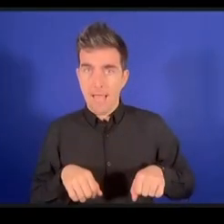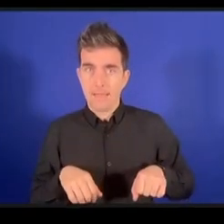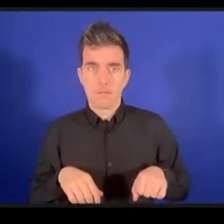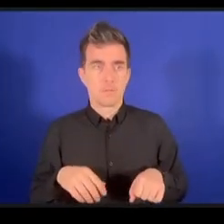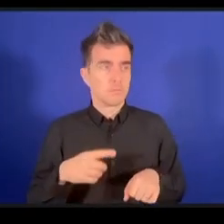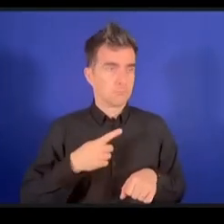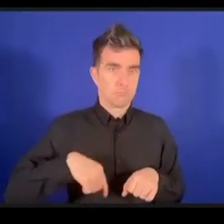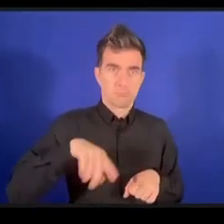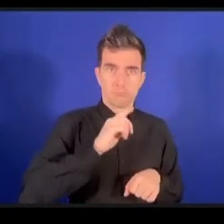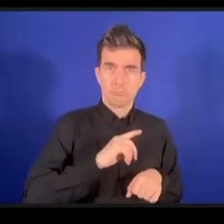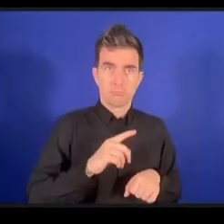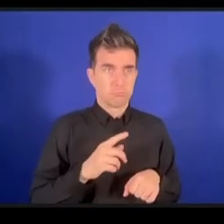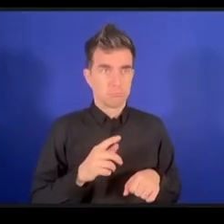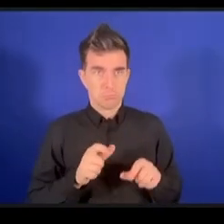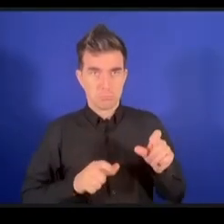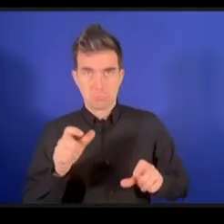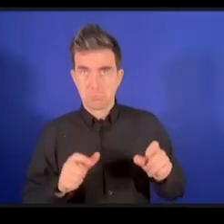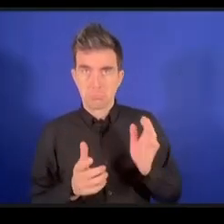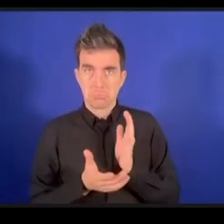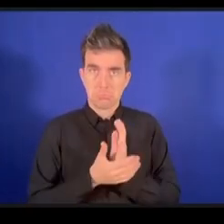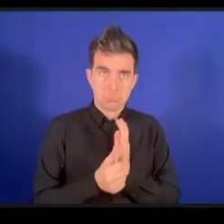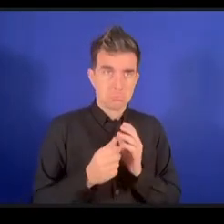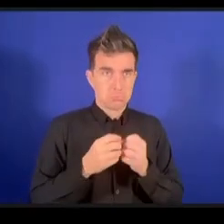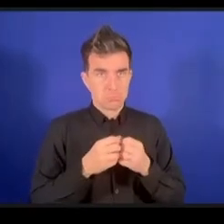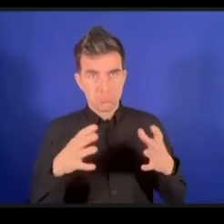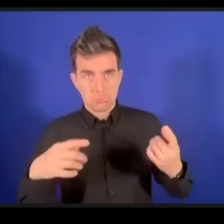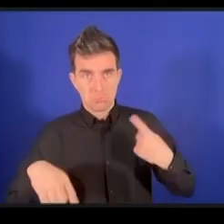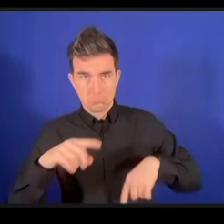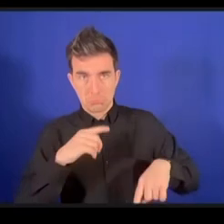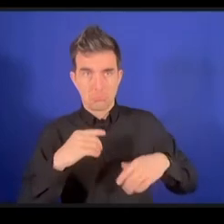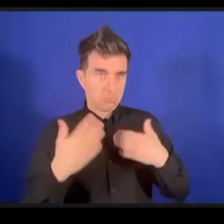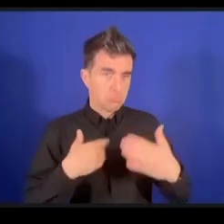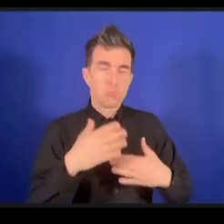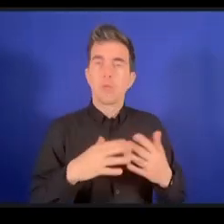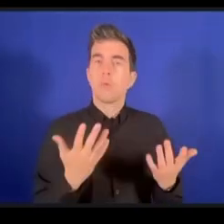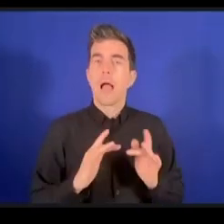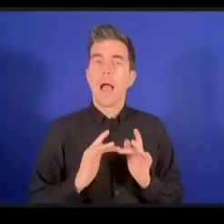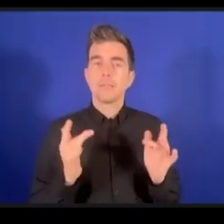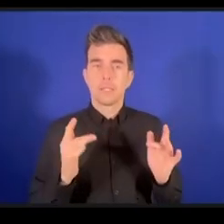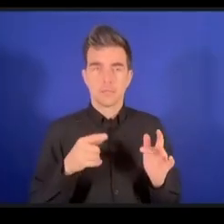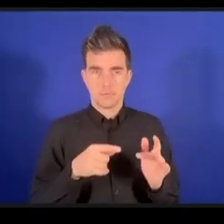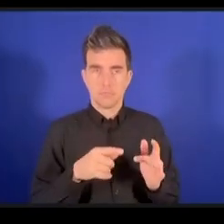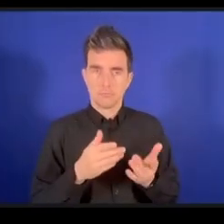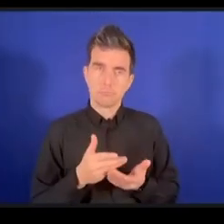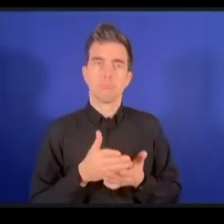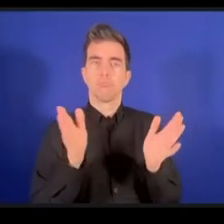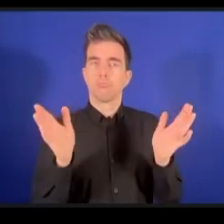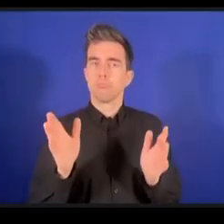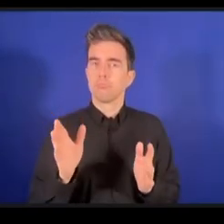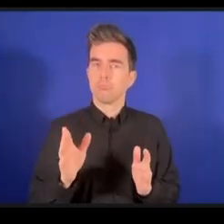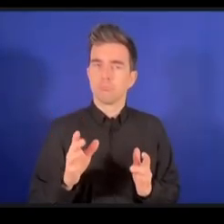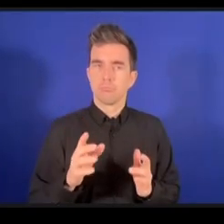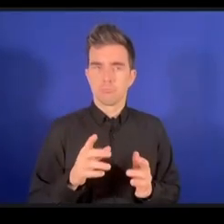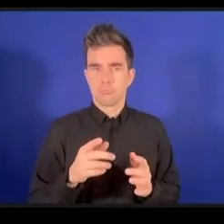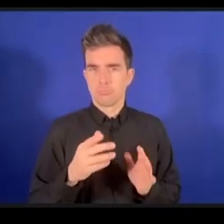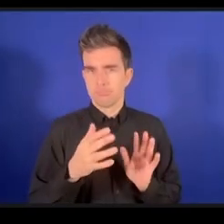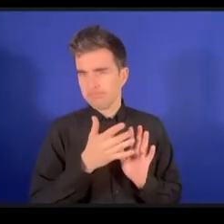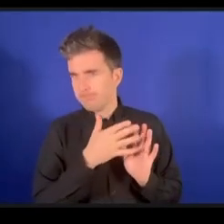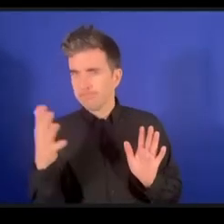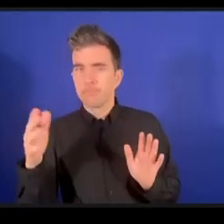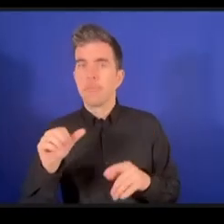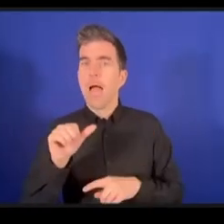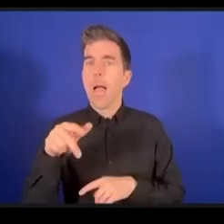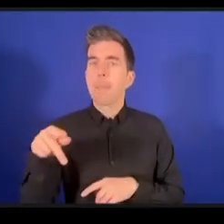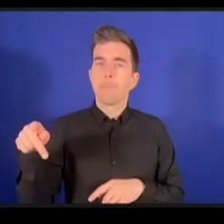واجهات يمكن للذوي الإعاقة استخدامها مثلا على مواقع